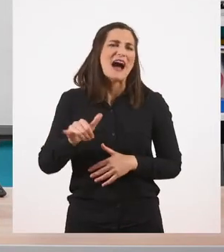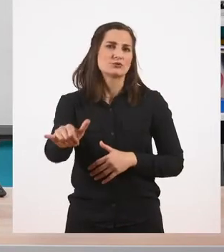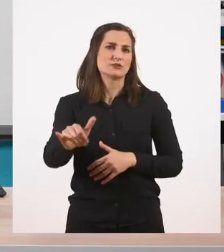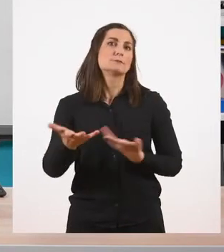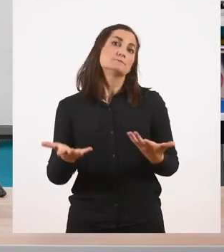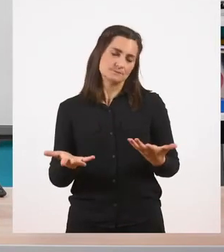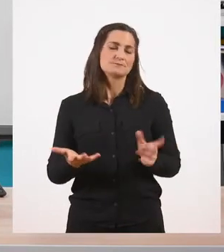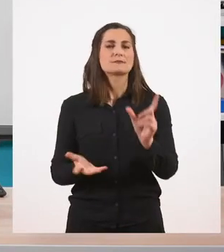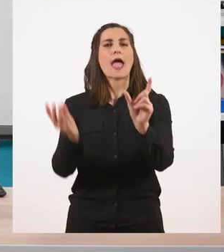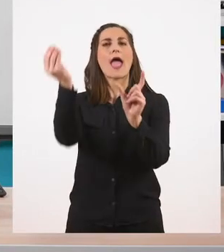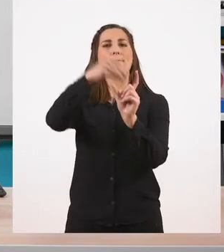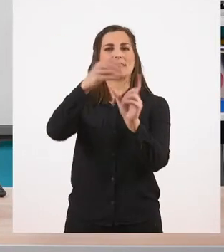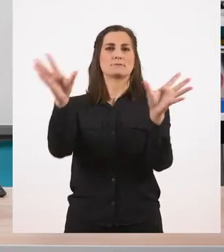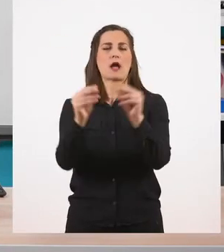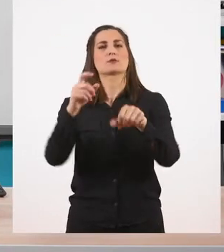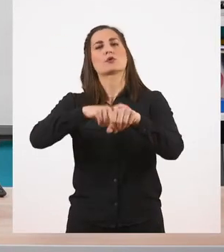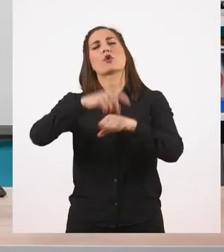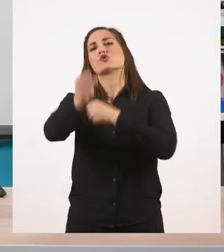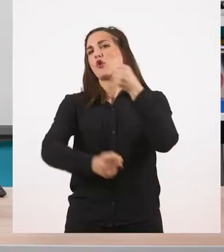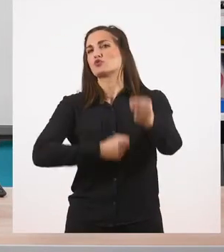Έχουμε άλλο ένα χρονικό επίρρημα.